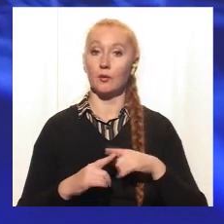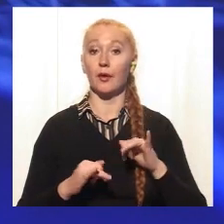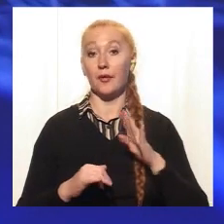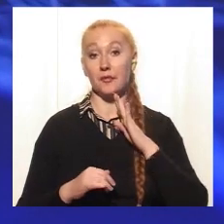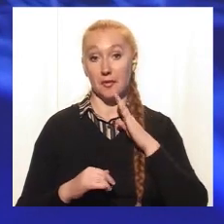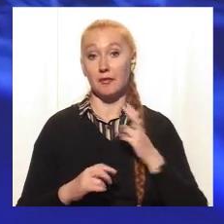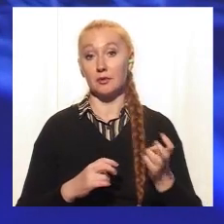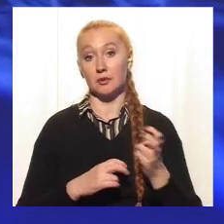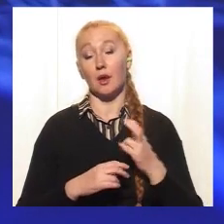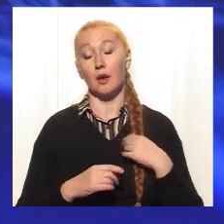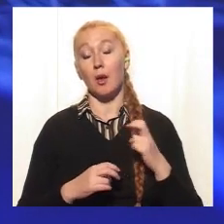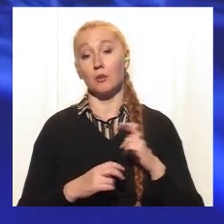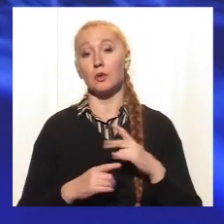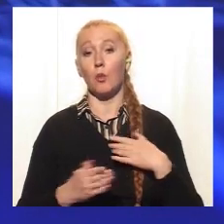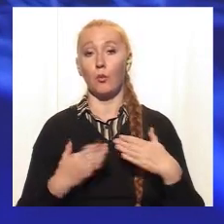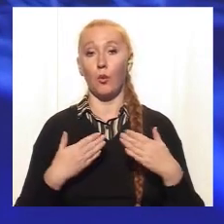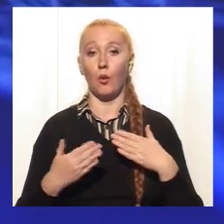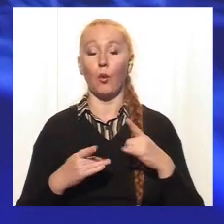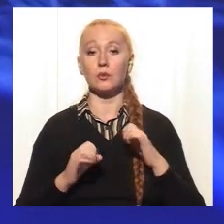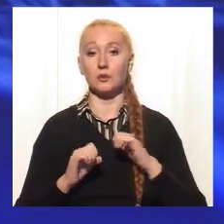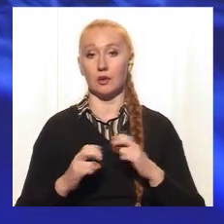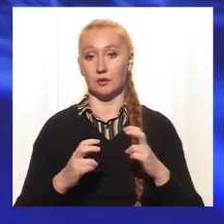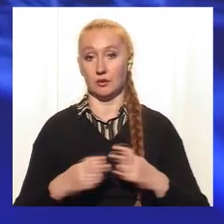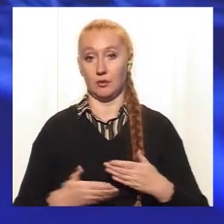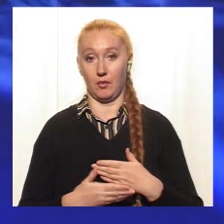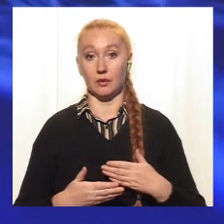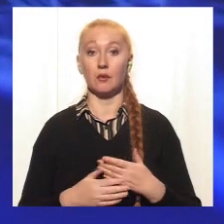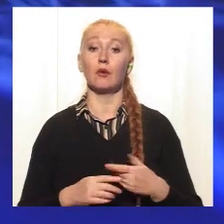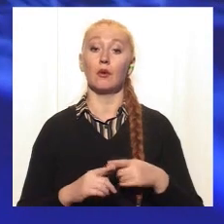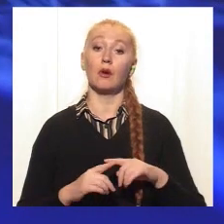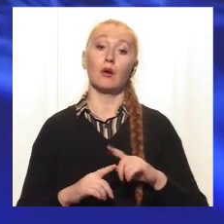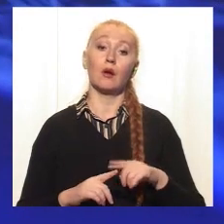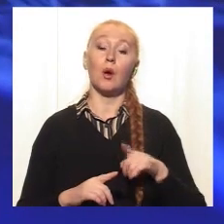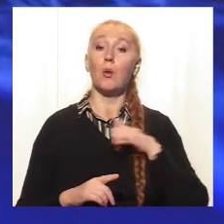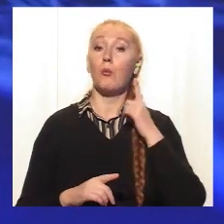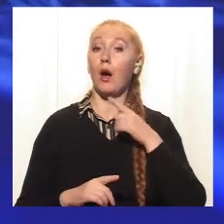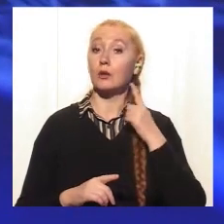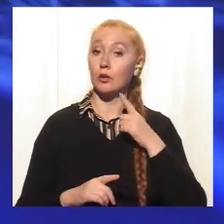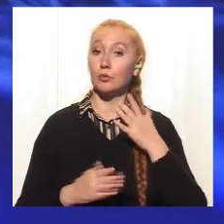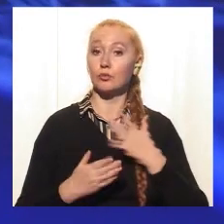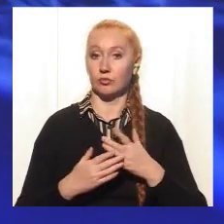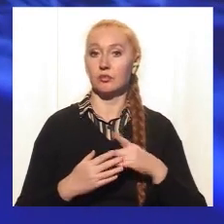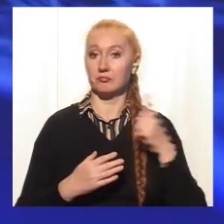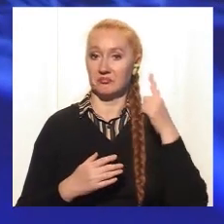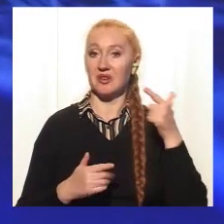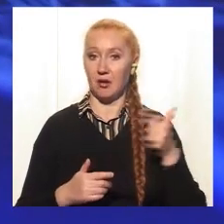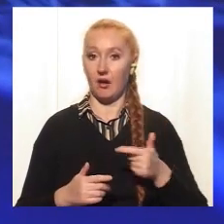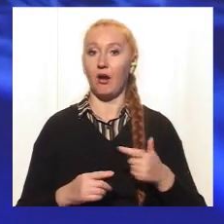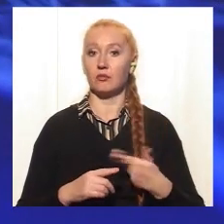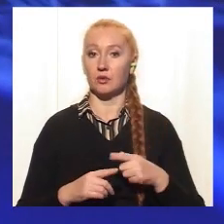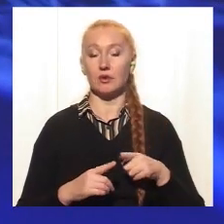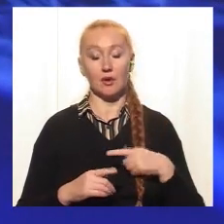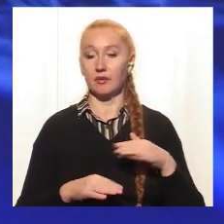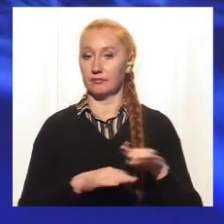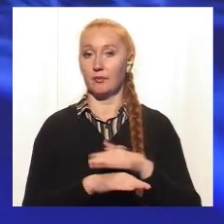девочки приходят, я пришла поговорить по поводу контрацепции. То есть молодежь есть довольно продвинутая, молодцы, я всегда им об этом даже и